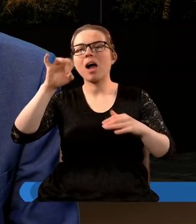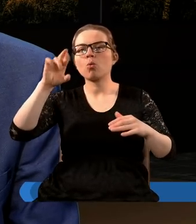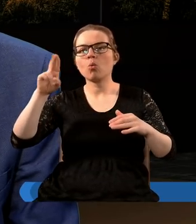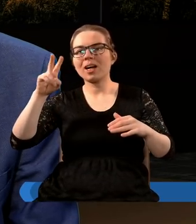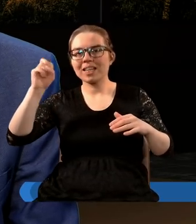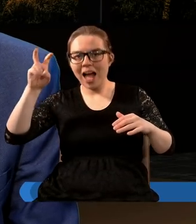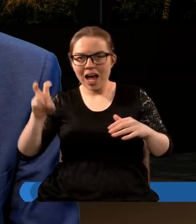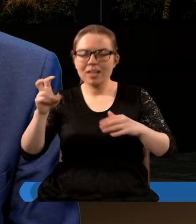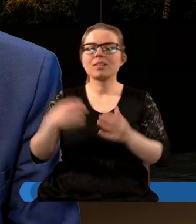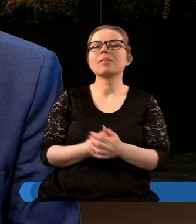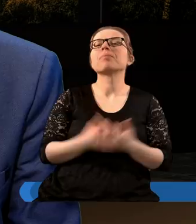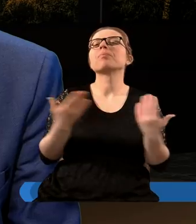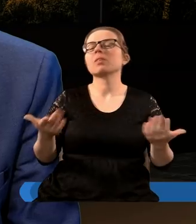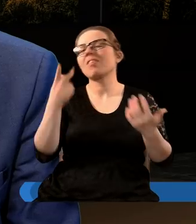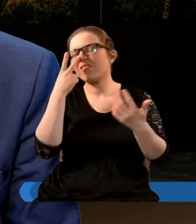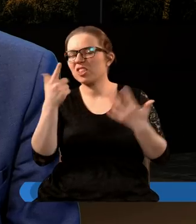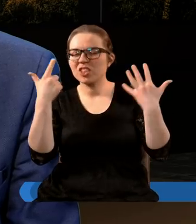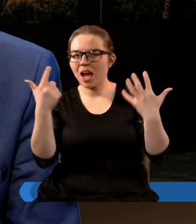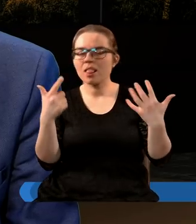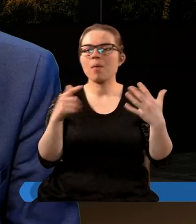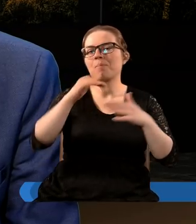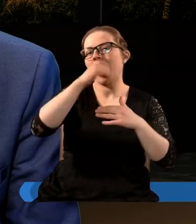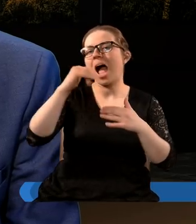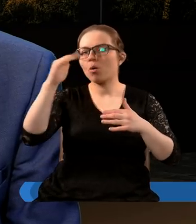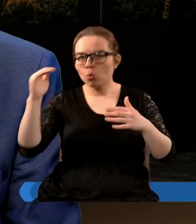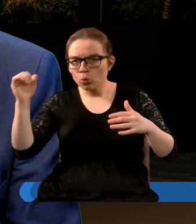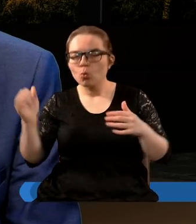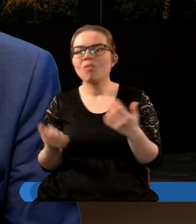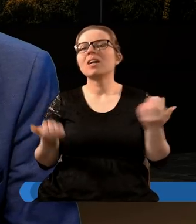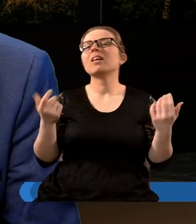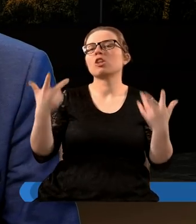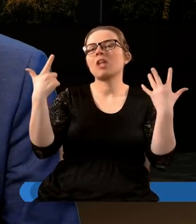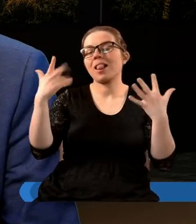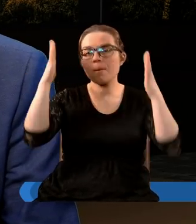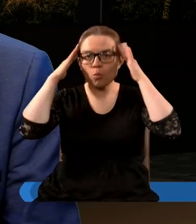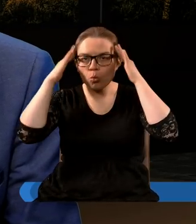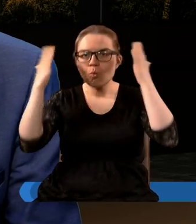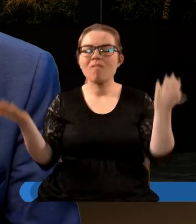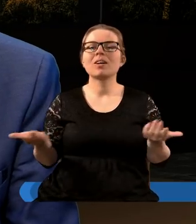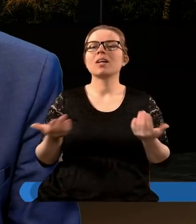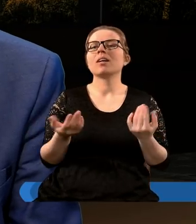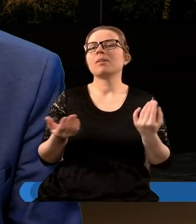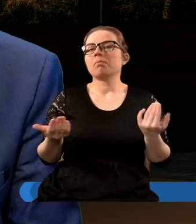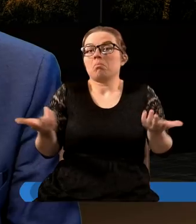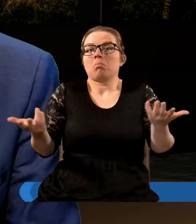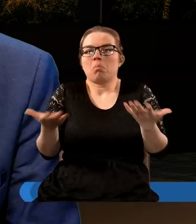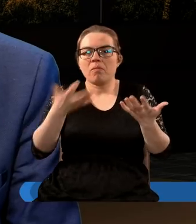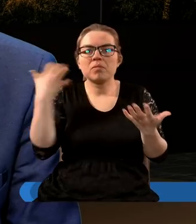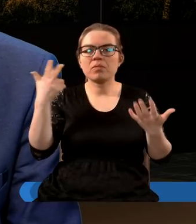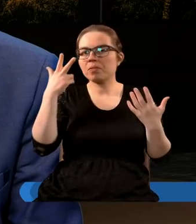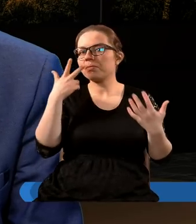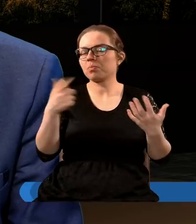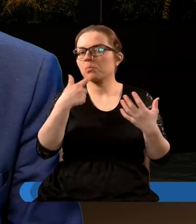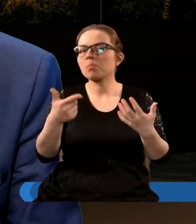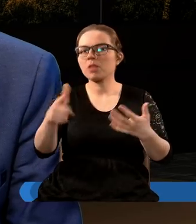tu widzimy bardzo ciekawą korelację siedem pagórków, jak też siedem głów, prawda? A już wcześniej